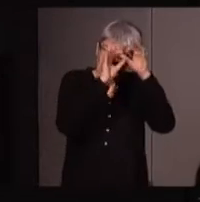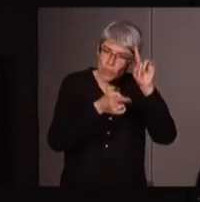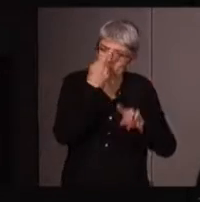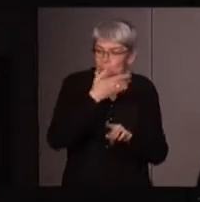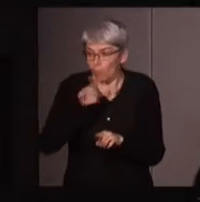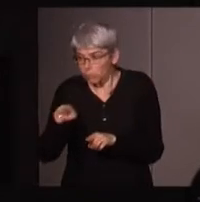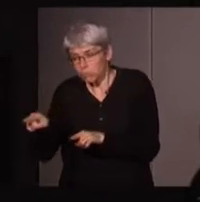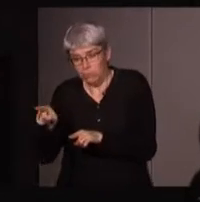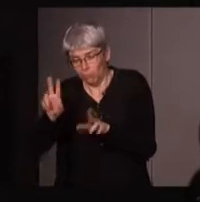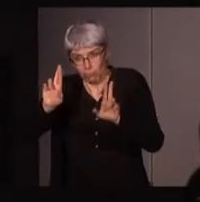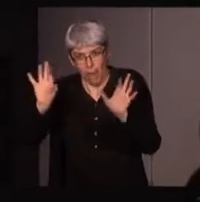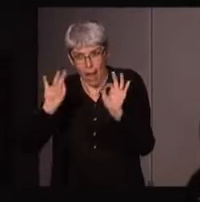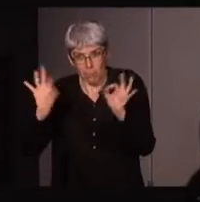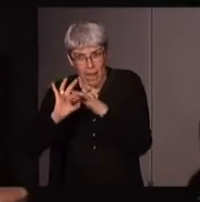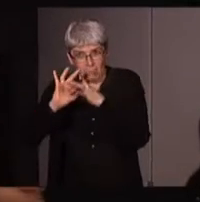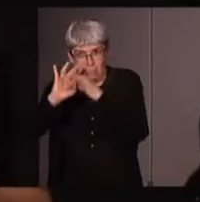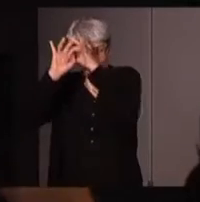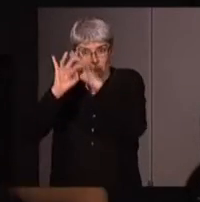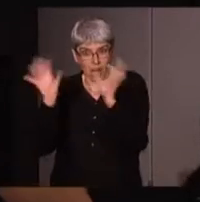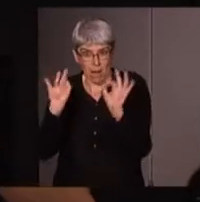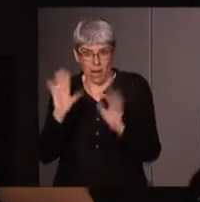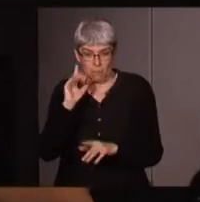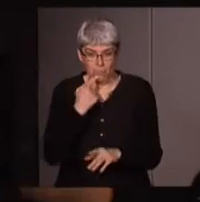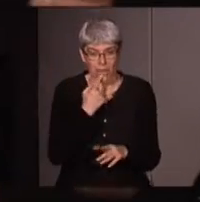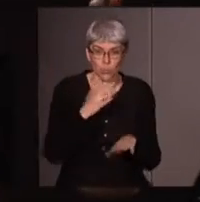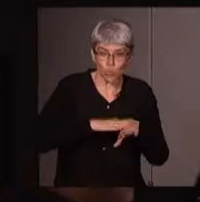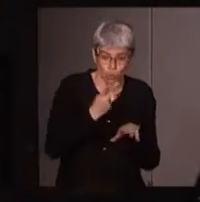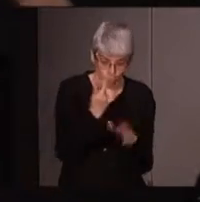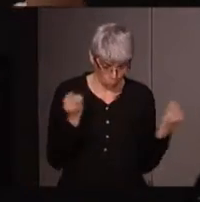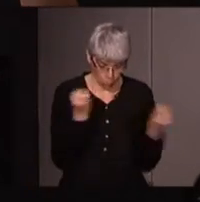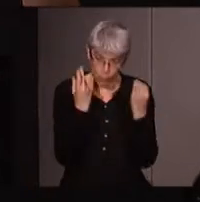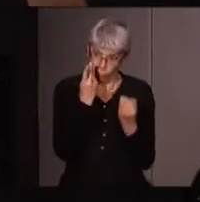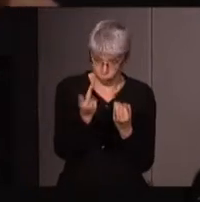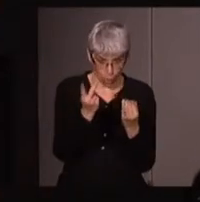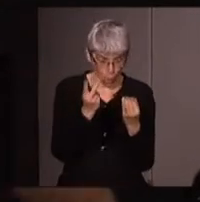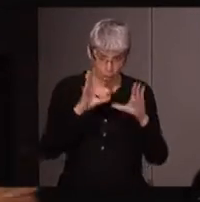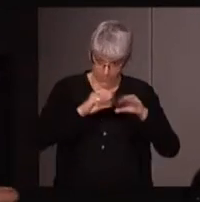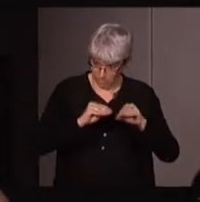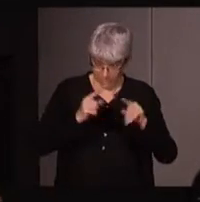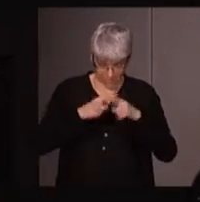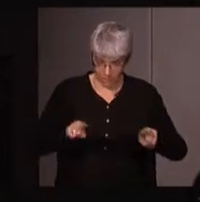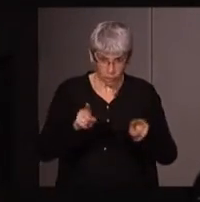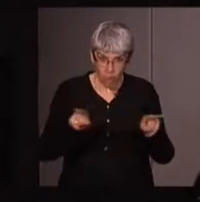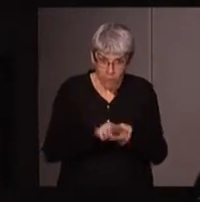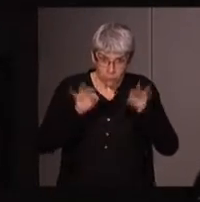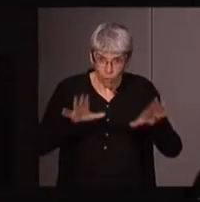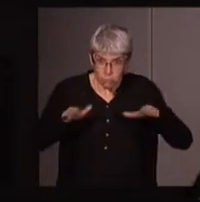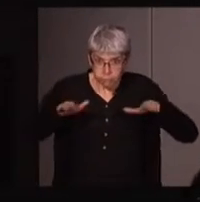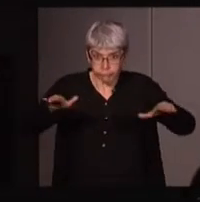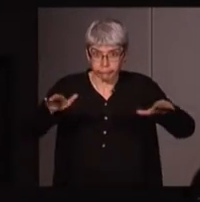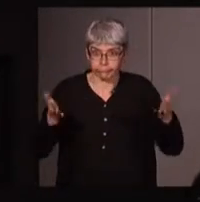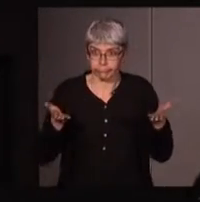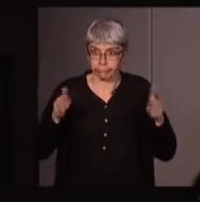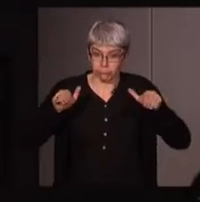puis il y a un qui ne'est pas, mais de fait, ce n pas deux mouvements, je ne parle pas de deux époques différentes, de deux espaces-temps différents, je vous parle de deux